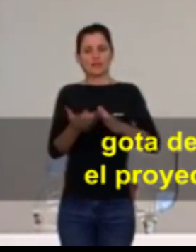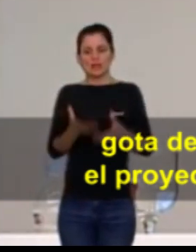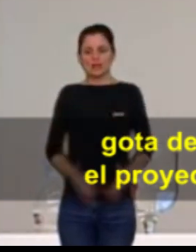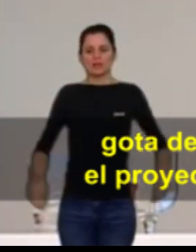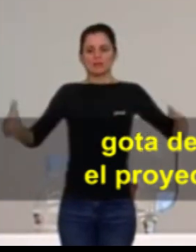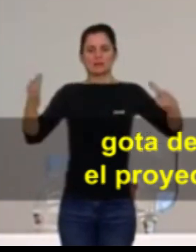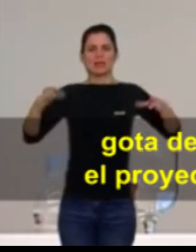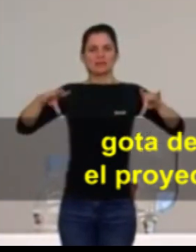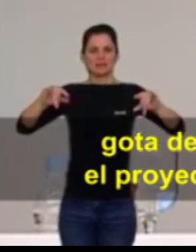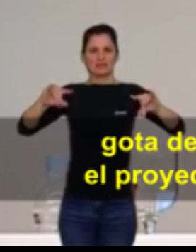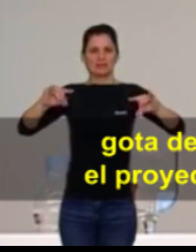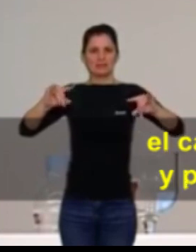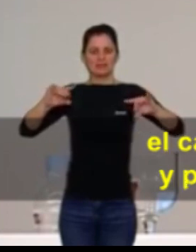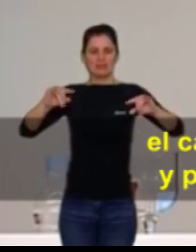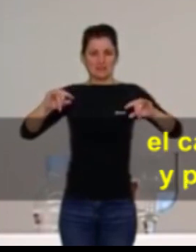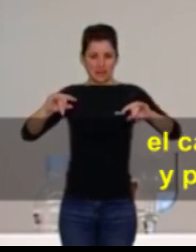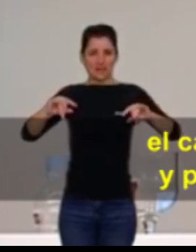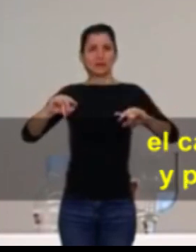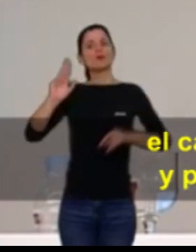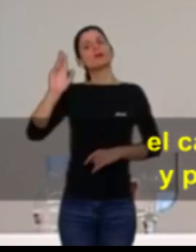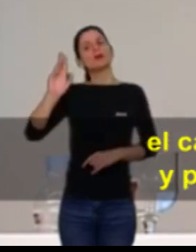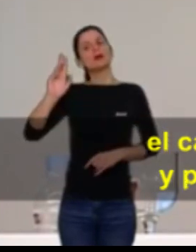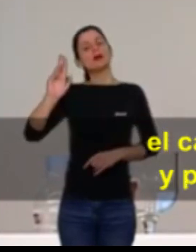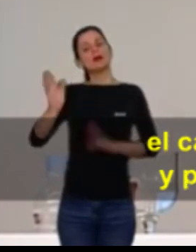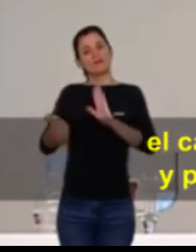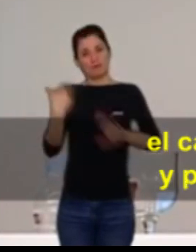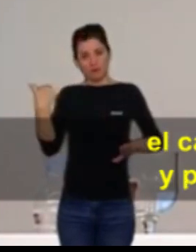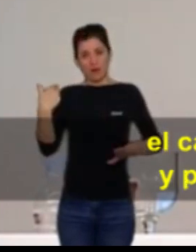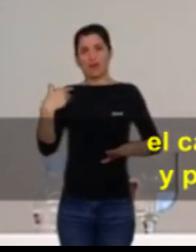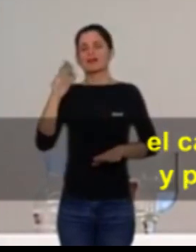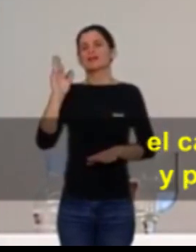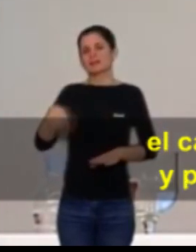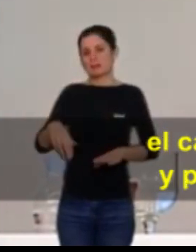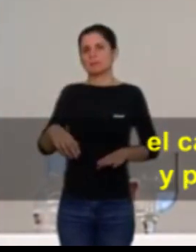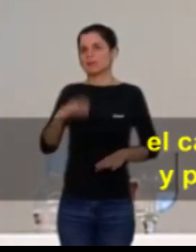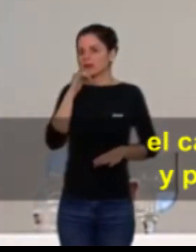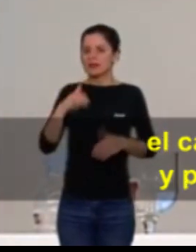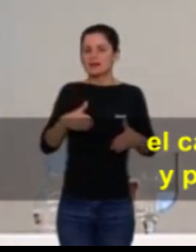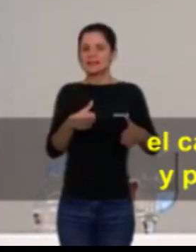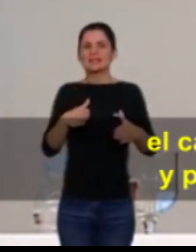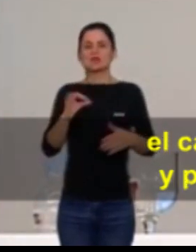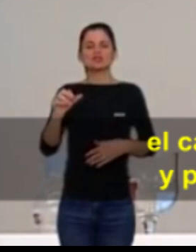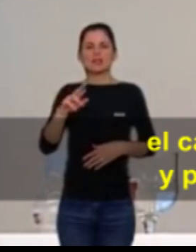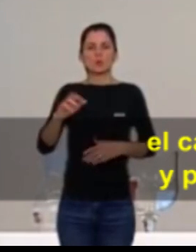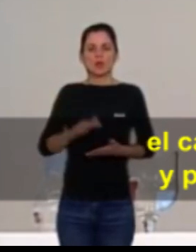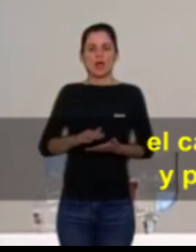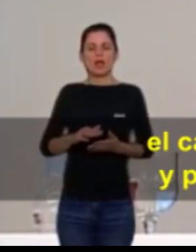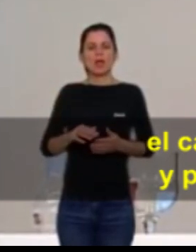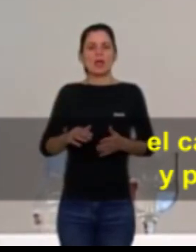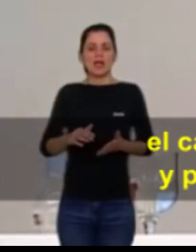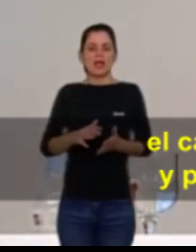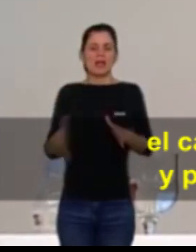també augmentarà el capdalt que poden utilitzar del riu Segura. I per tant,